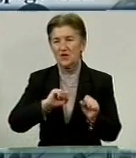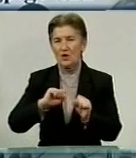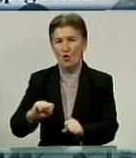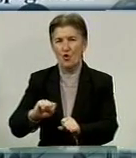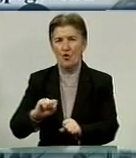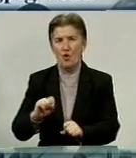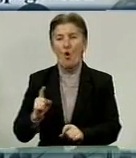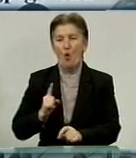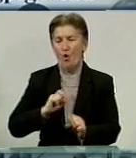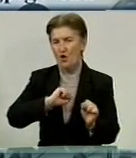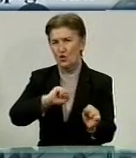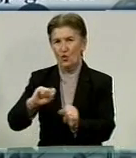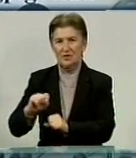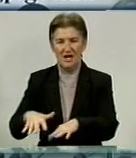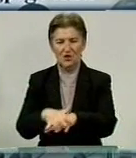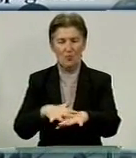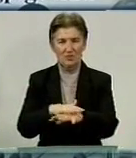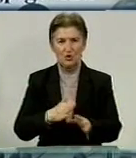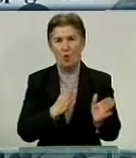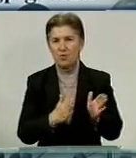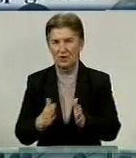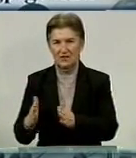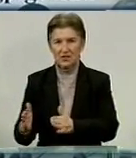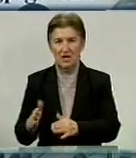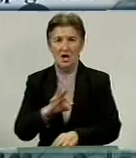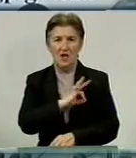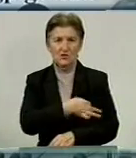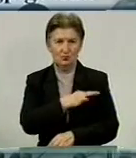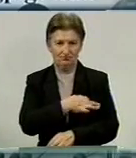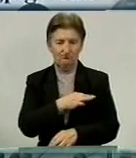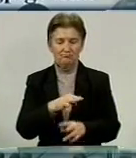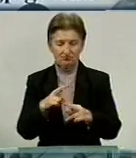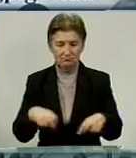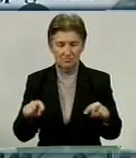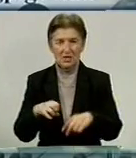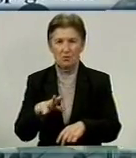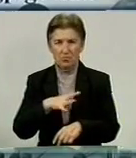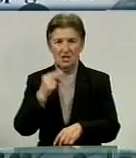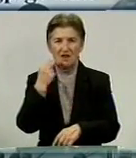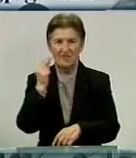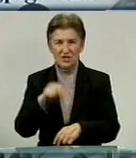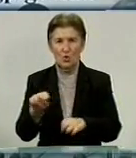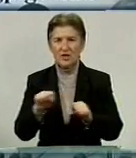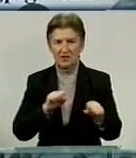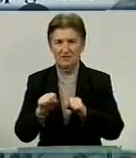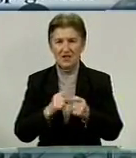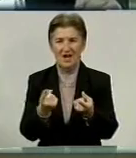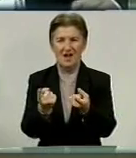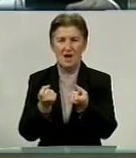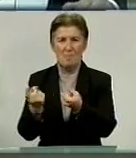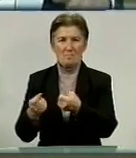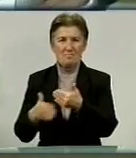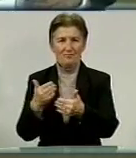порядку в даний період. Дійсно, в ході службового розслідування було встановлено новину керівників і притягнуто їх до